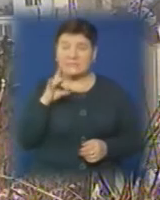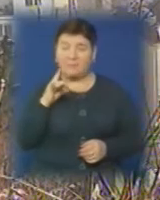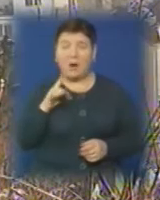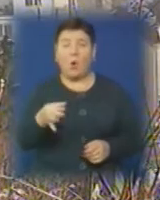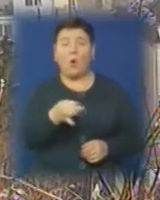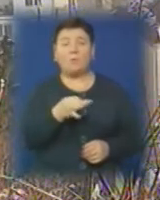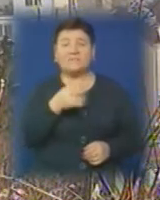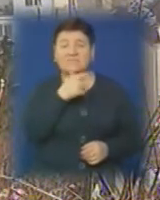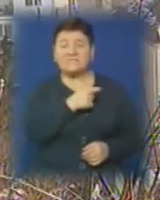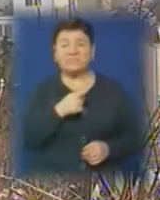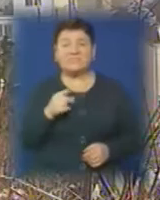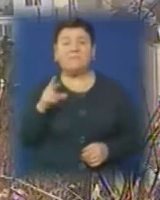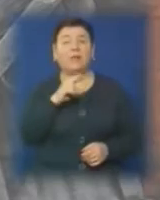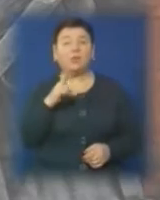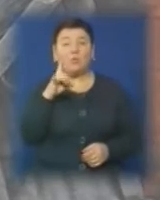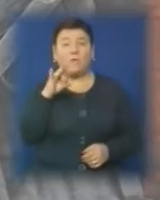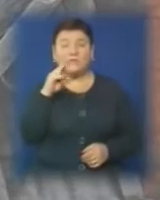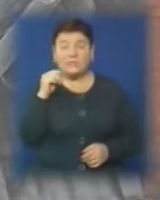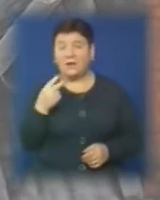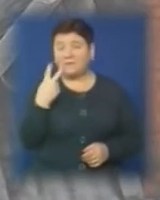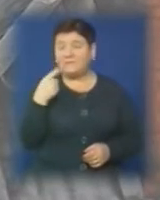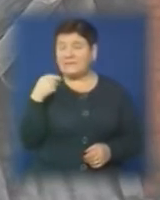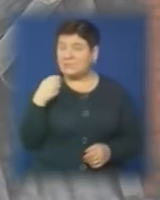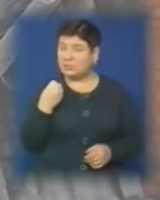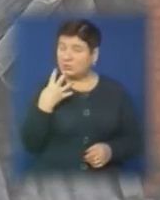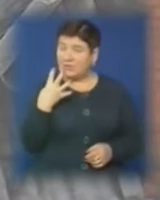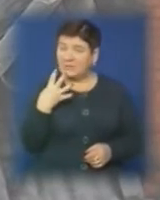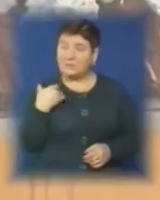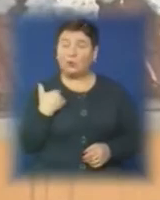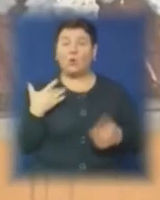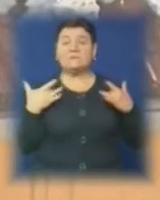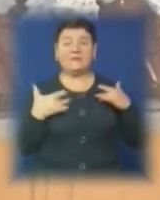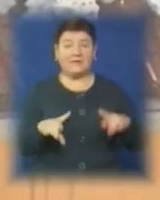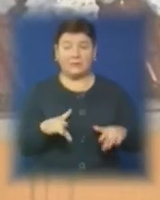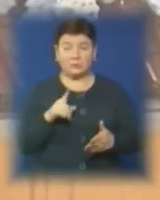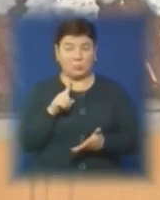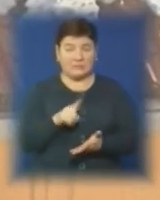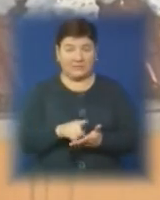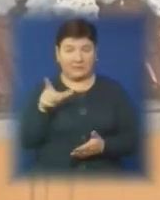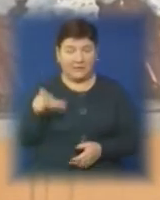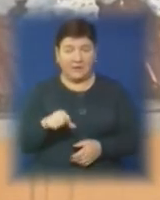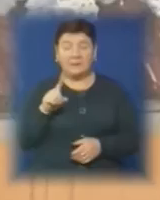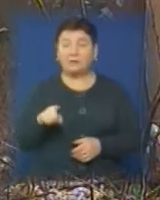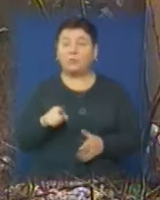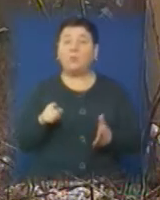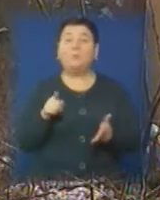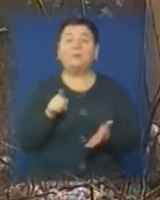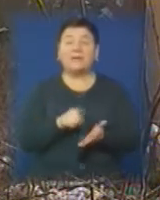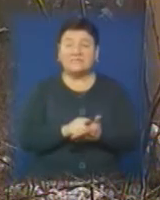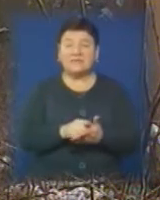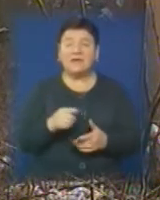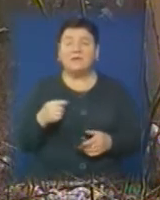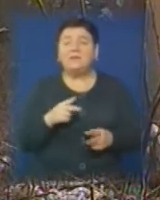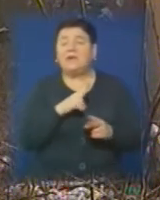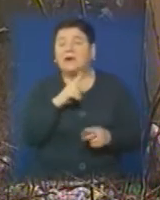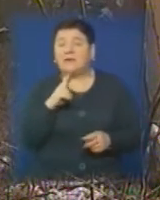області за часів Януковича. 2014-му після Євромайдану його звільнили з посади. Відтоді чоловік на пенсії. Поки що жодних